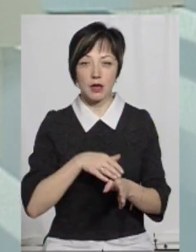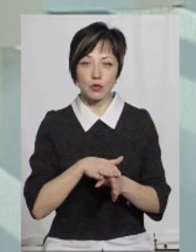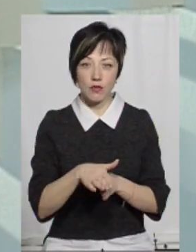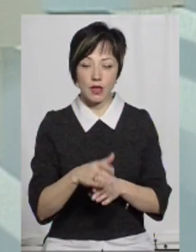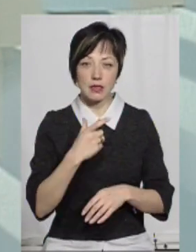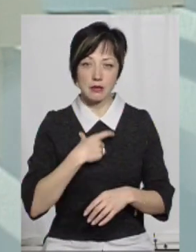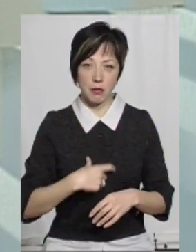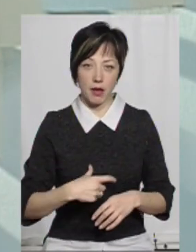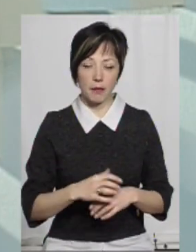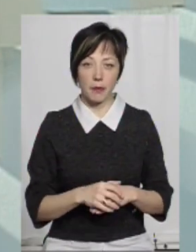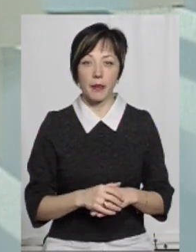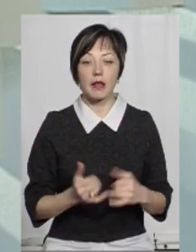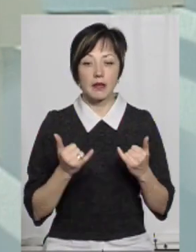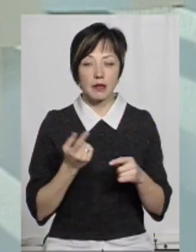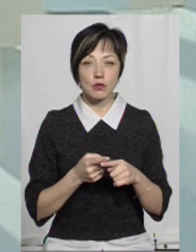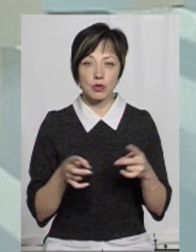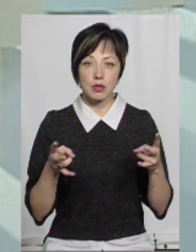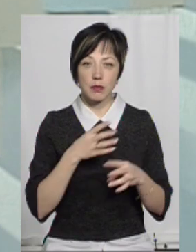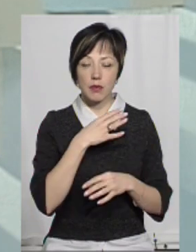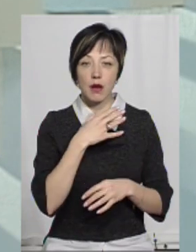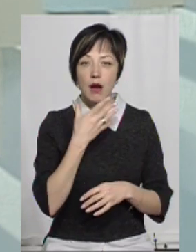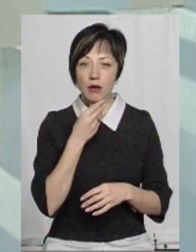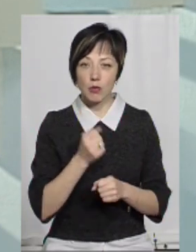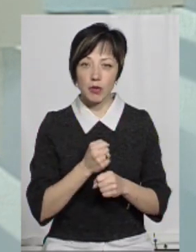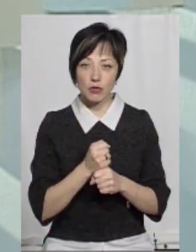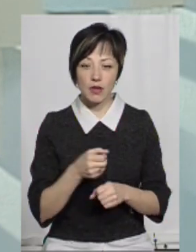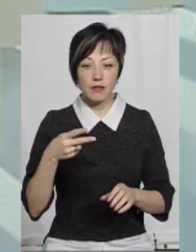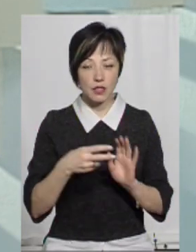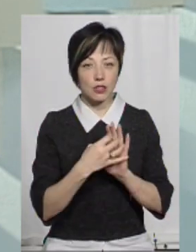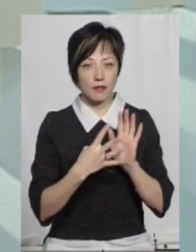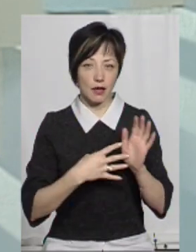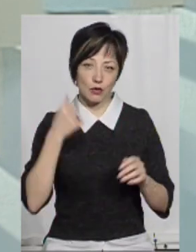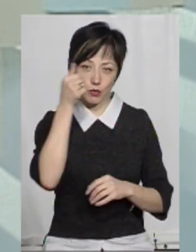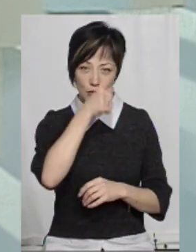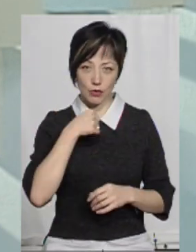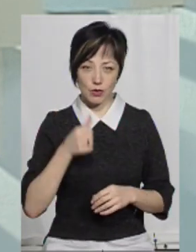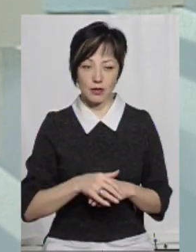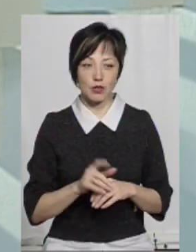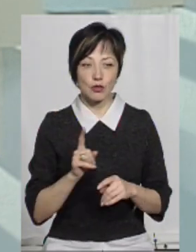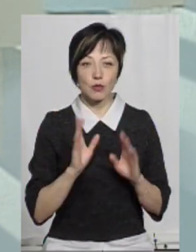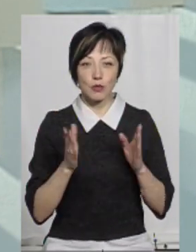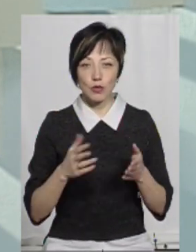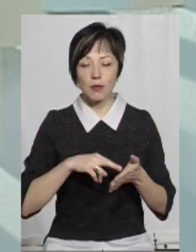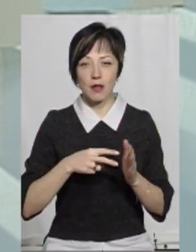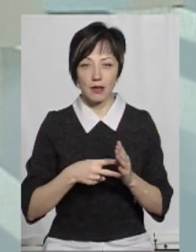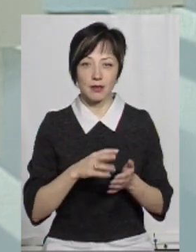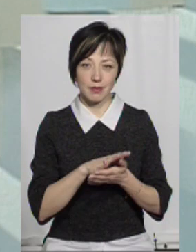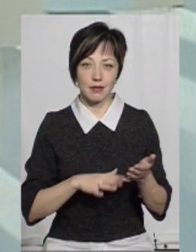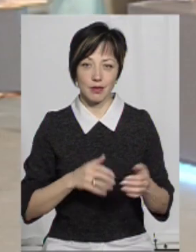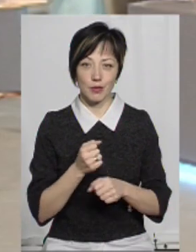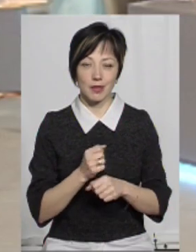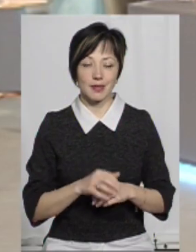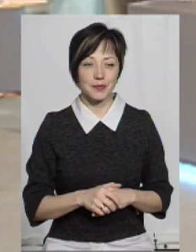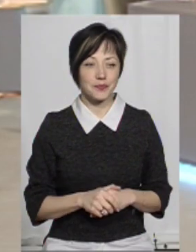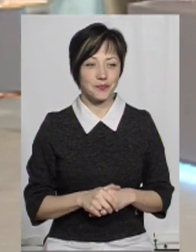реалізувала себе. Для цього треба дуже гарно попрацювати саме у 2019 році, що ми будемо і в планах робити.